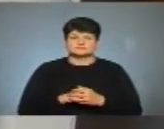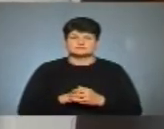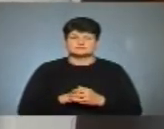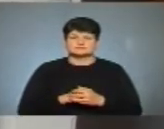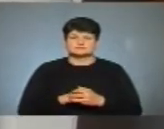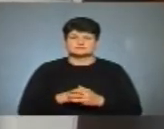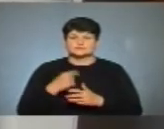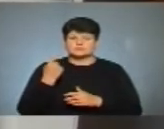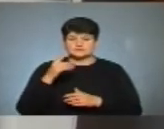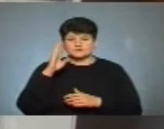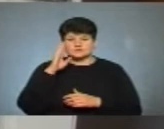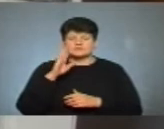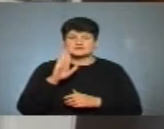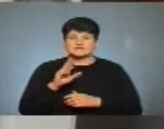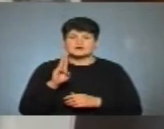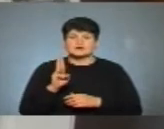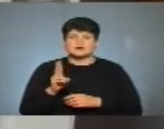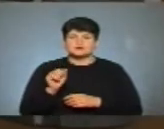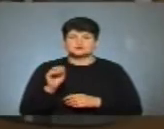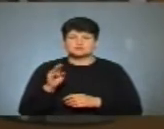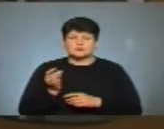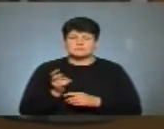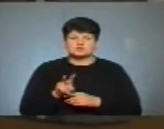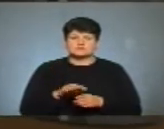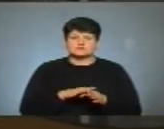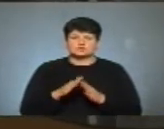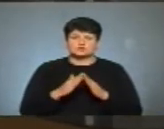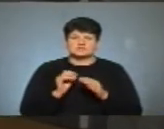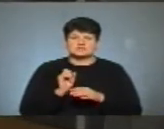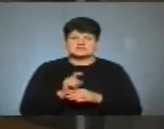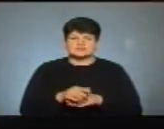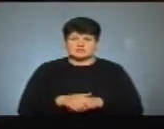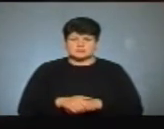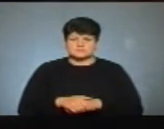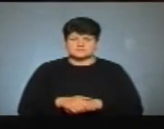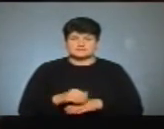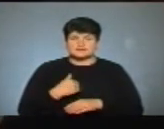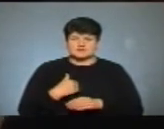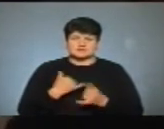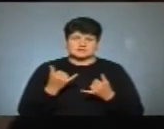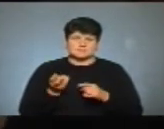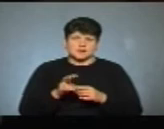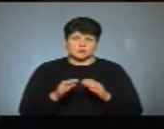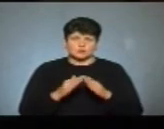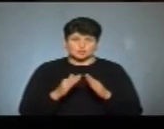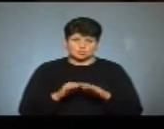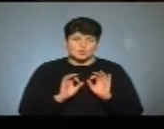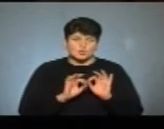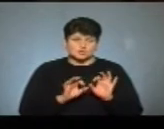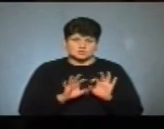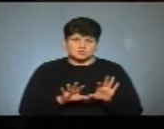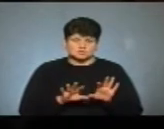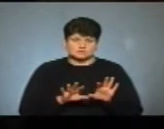Один із них, Василь Кашуба, прийшов, щоб виконати домашні завдання. Я зараз прийду додому, розкажу,